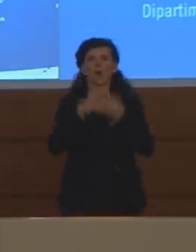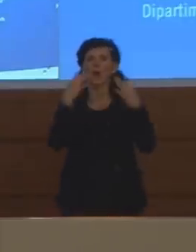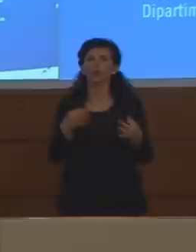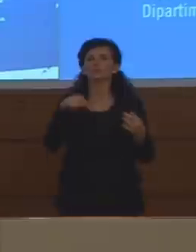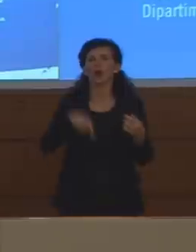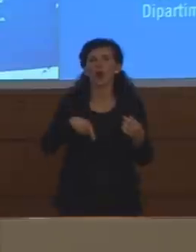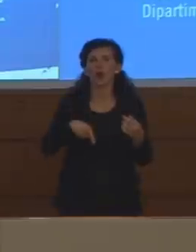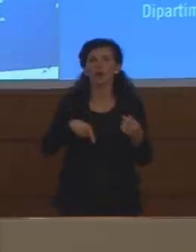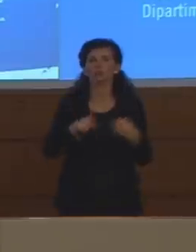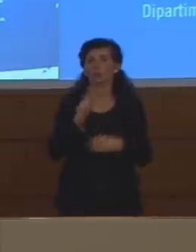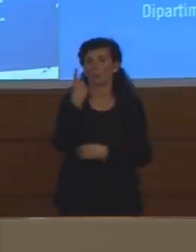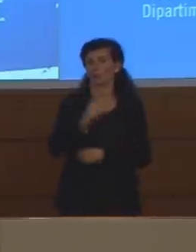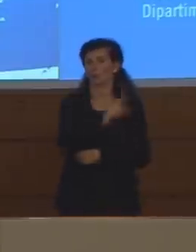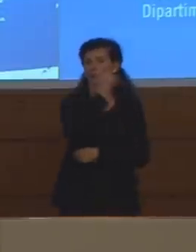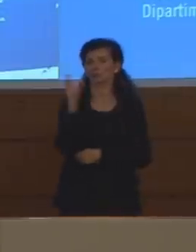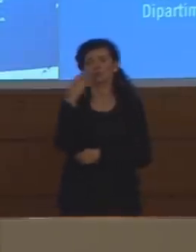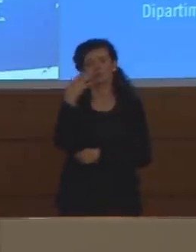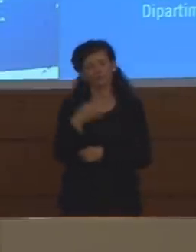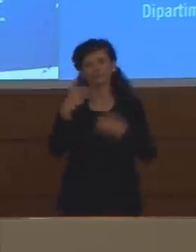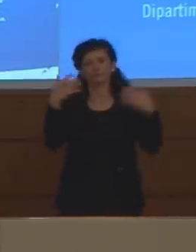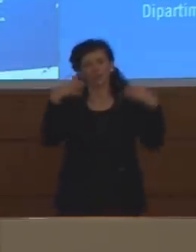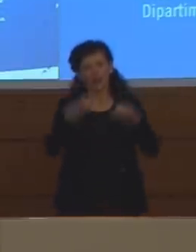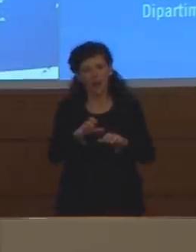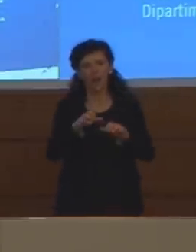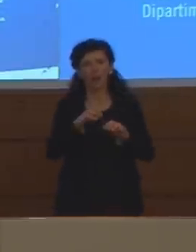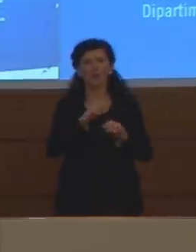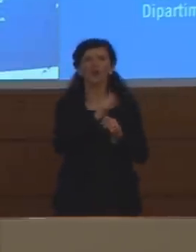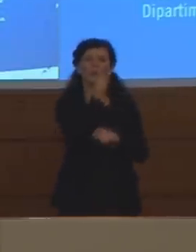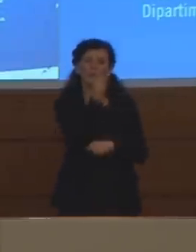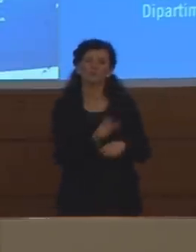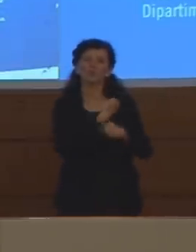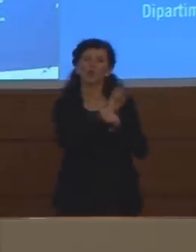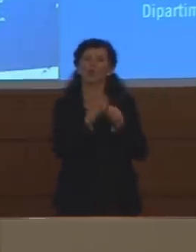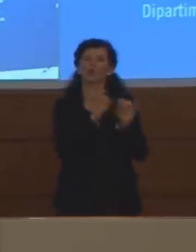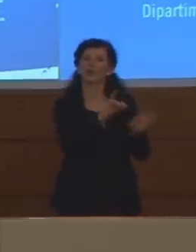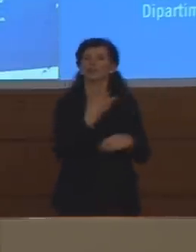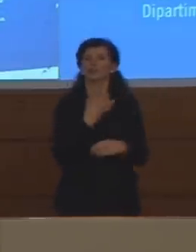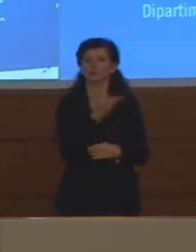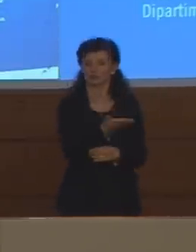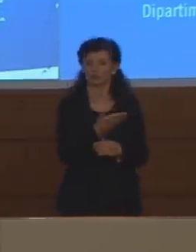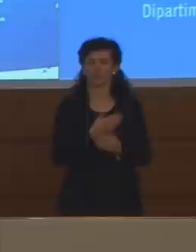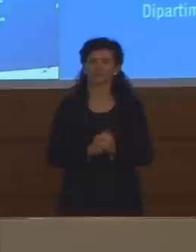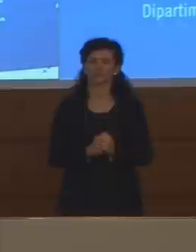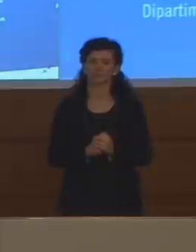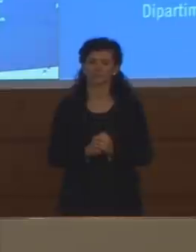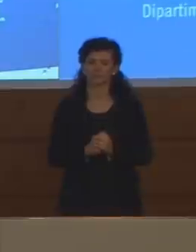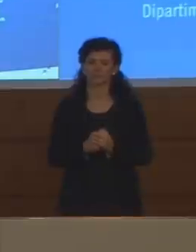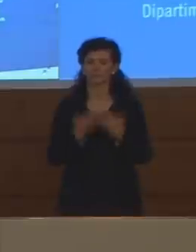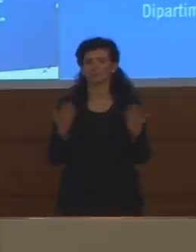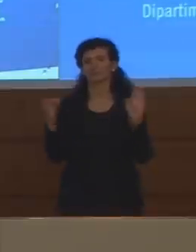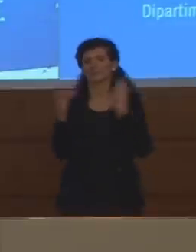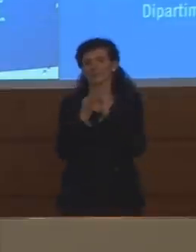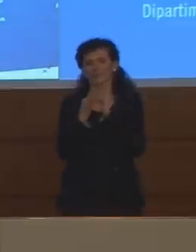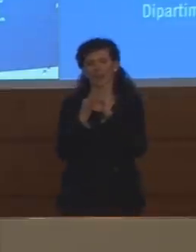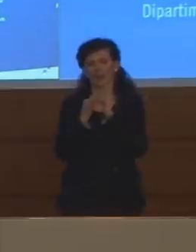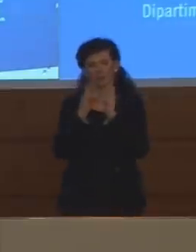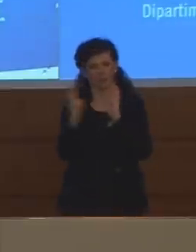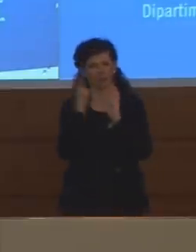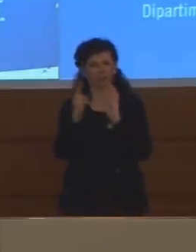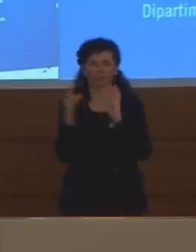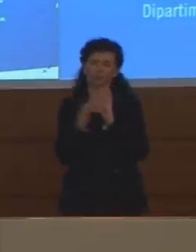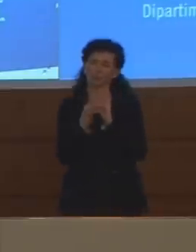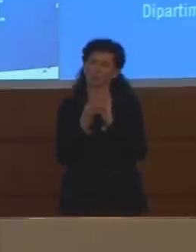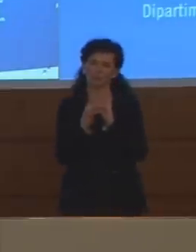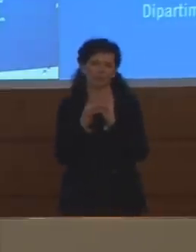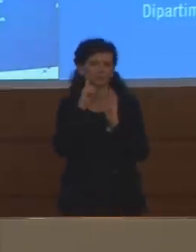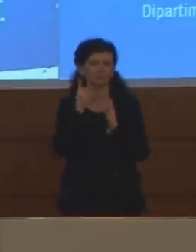giorno, un calo nel totale dei positivi. Rimane questo dato doloroso del numero dei deceduti, che